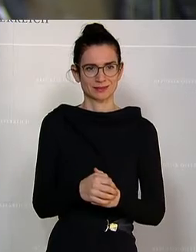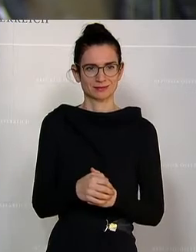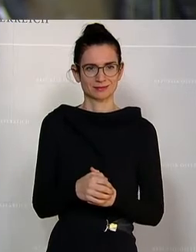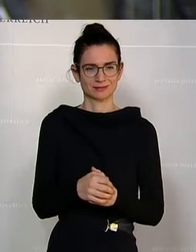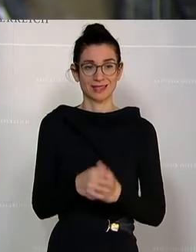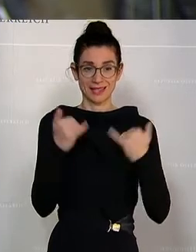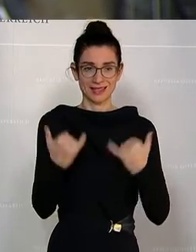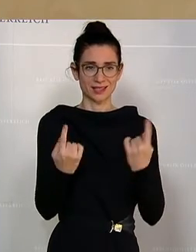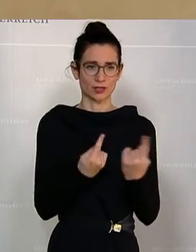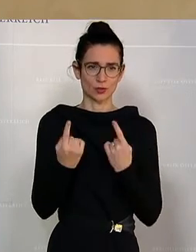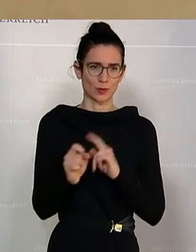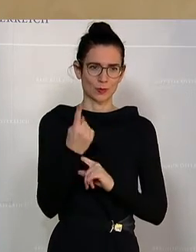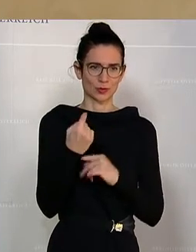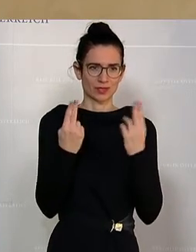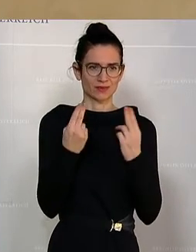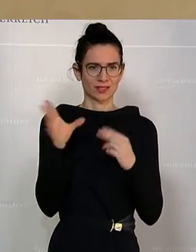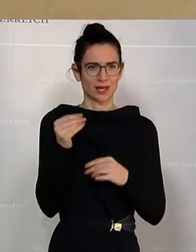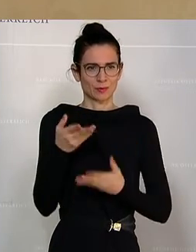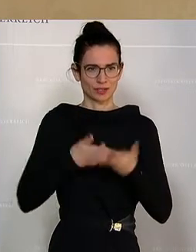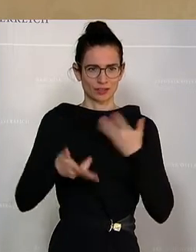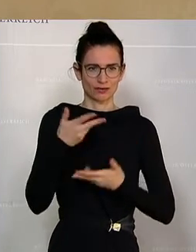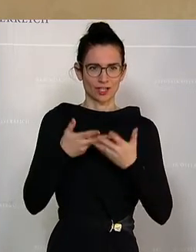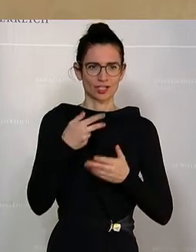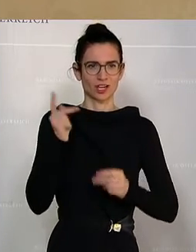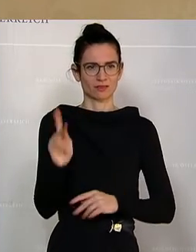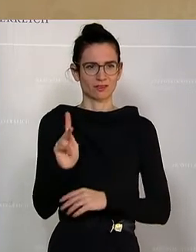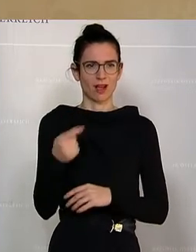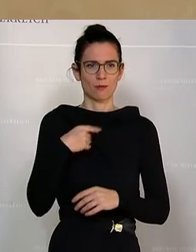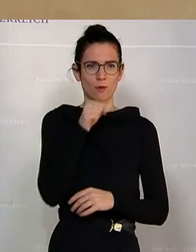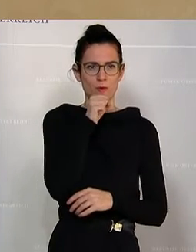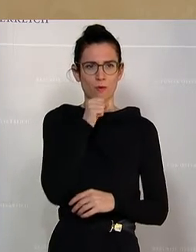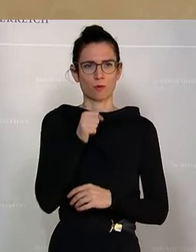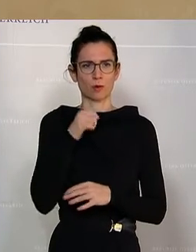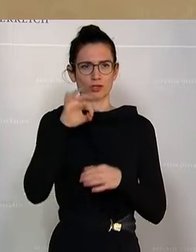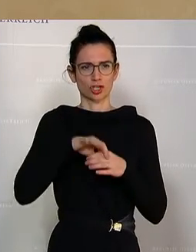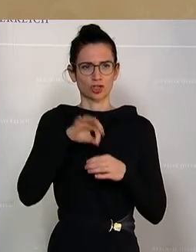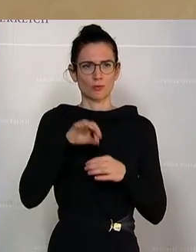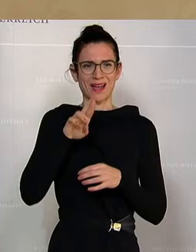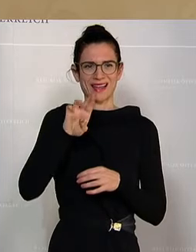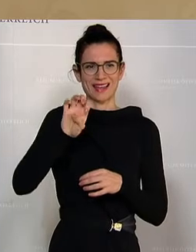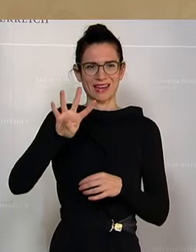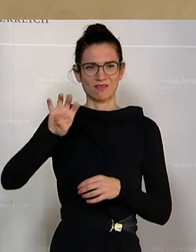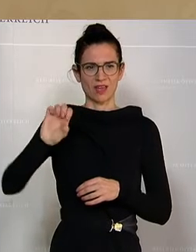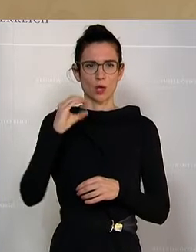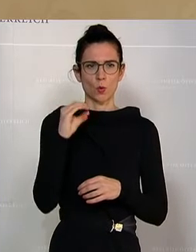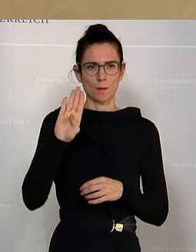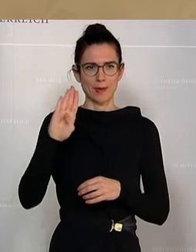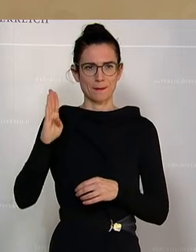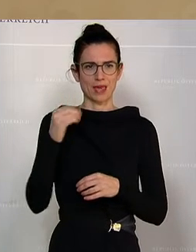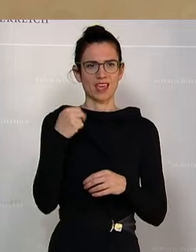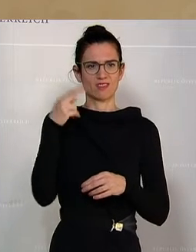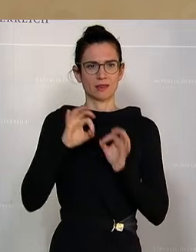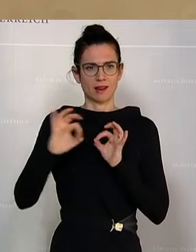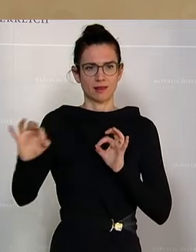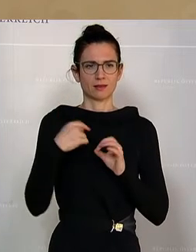aktuellen Situation mit der Wirtschaftskammer, Post, Spar, Rewe, Wiener Linien, ÖBB. Auch das sind wichtige